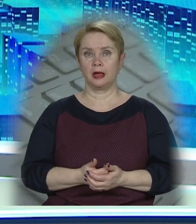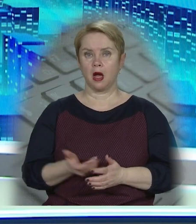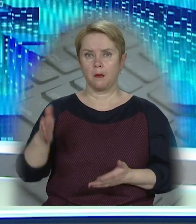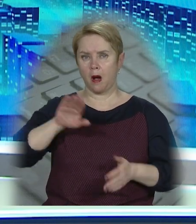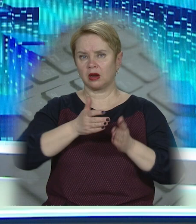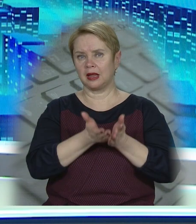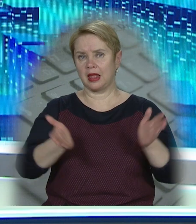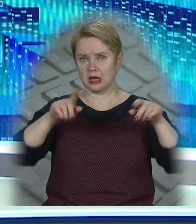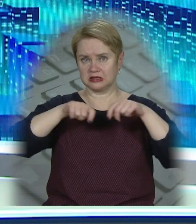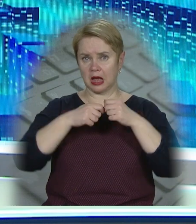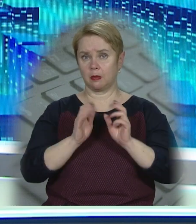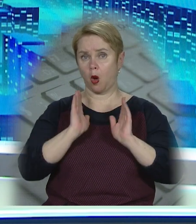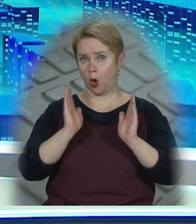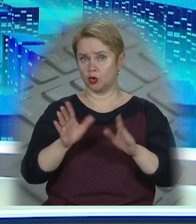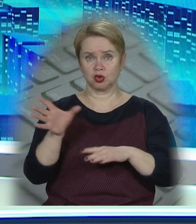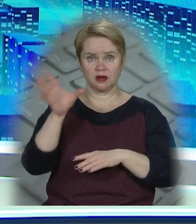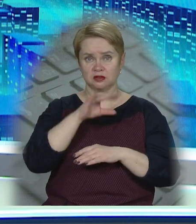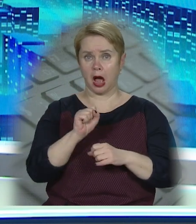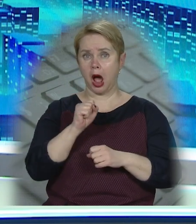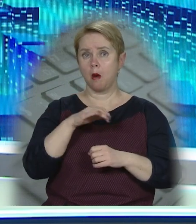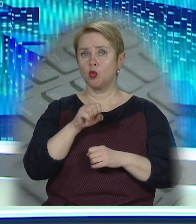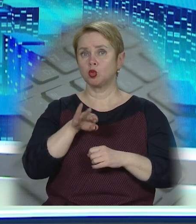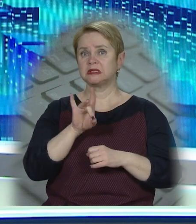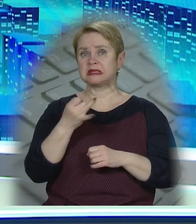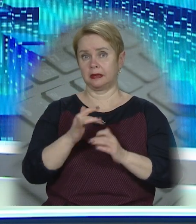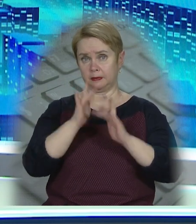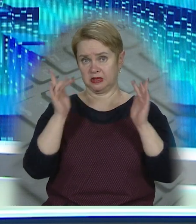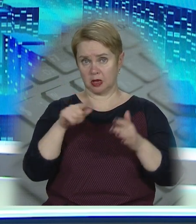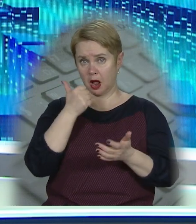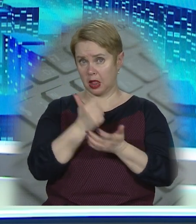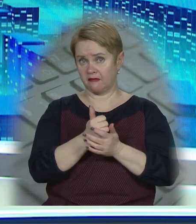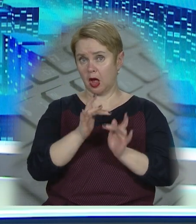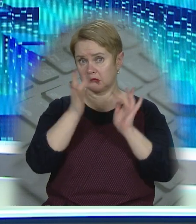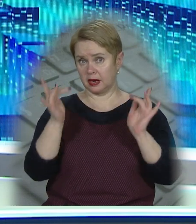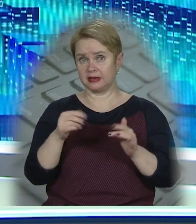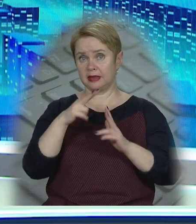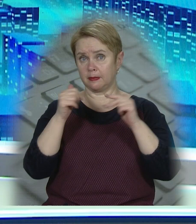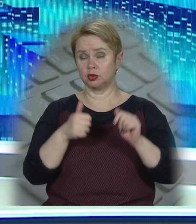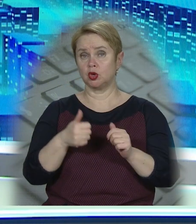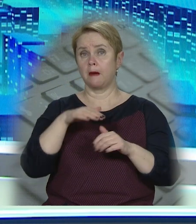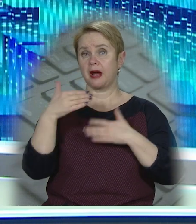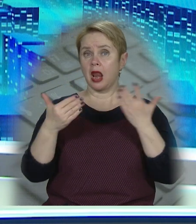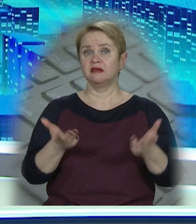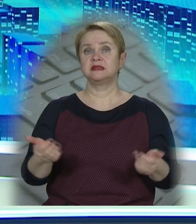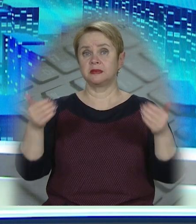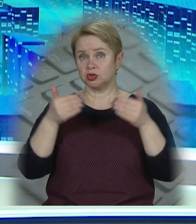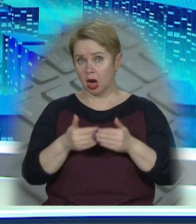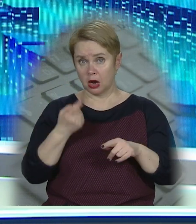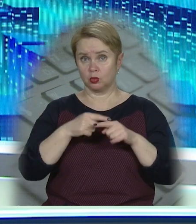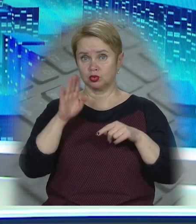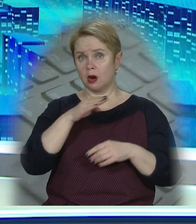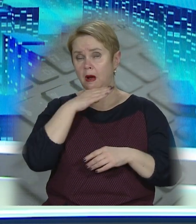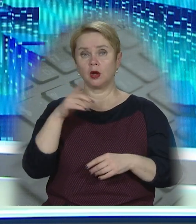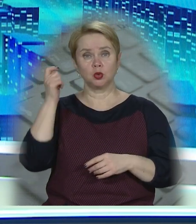Пагорби, ями та зламана огорожа – все це про Амурський міст. Одна з головних артерій Дніпра, що сполучає правий та лівий береги.